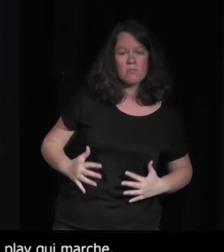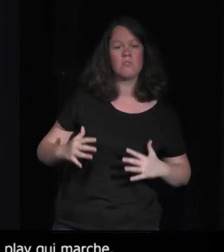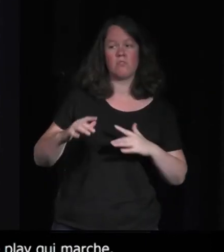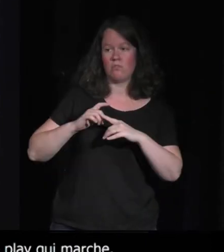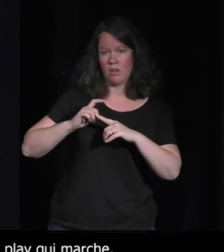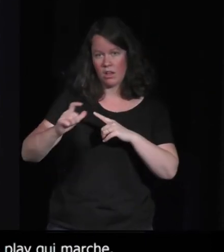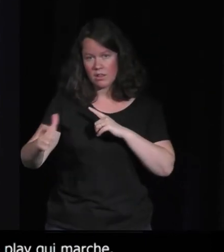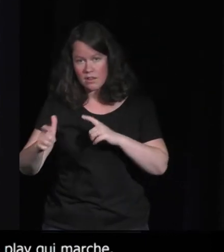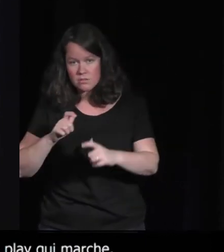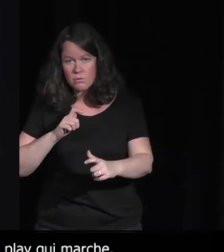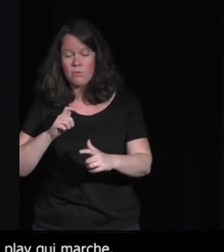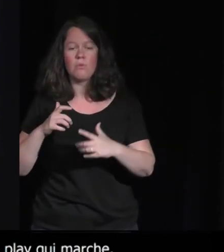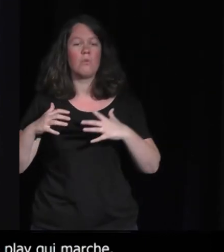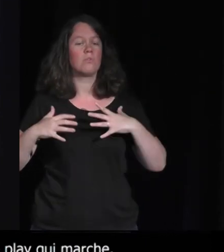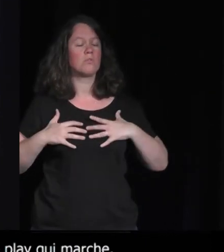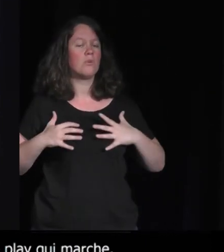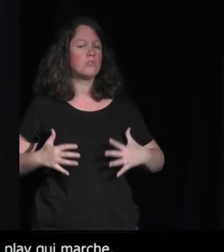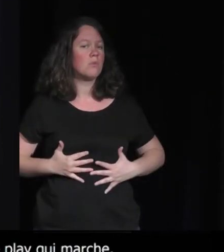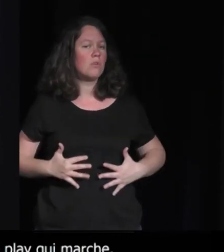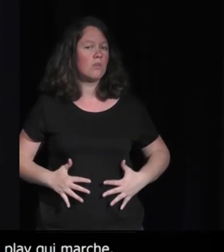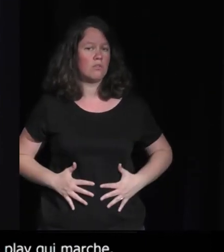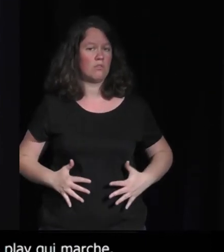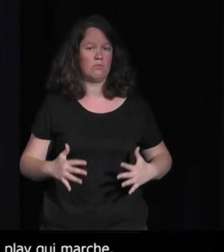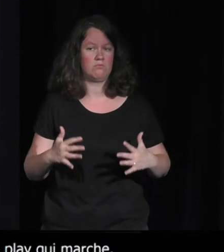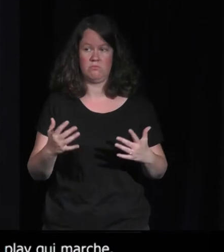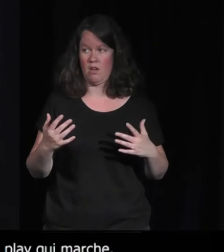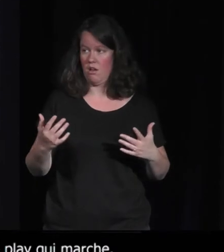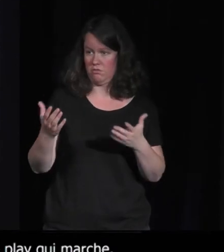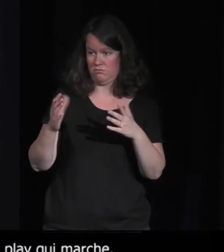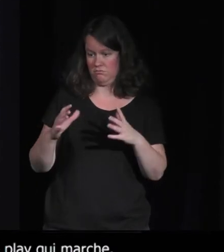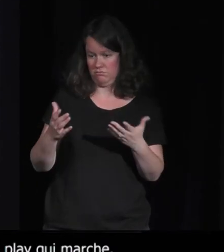comportement de vie,